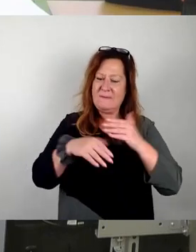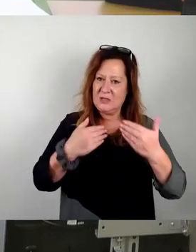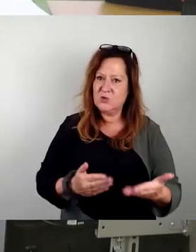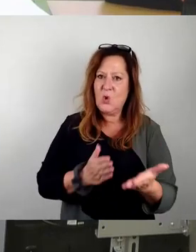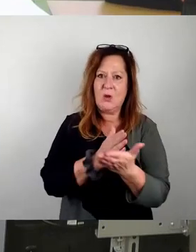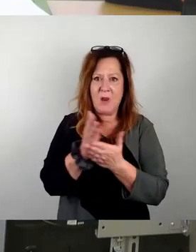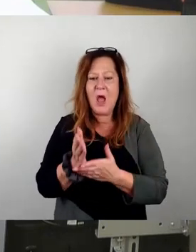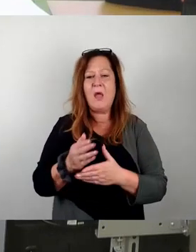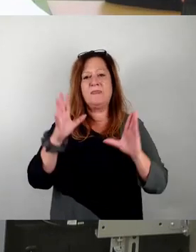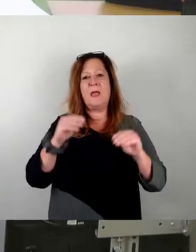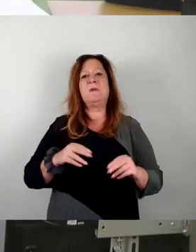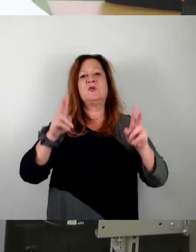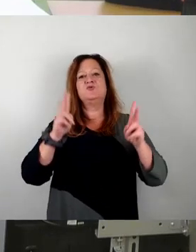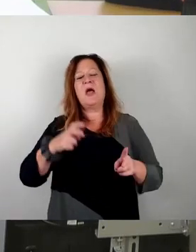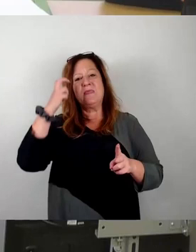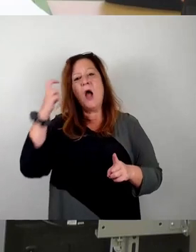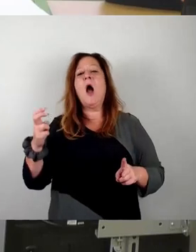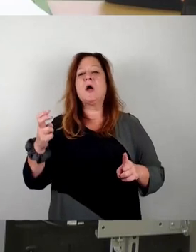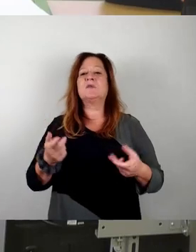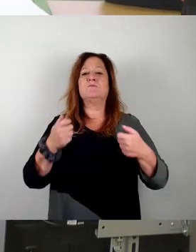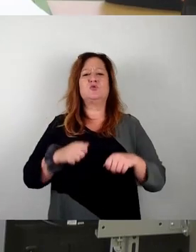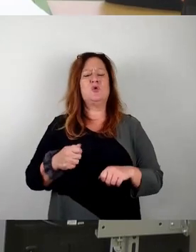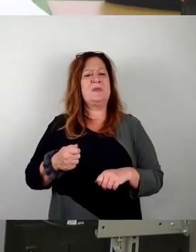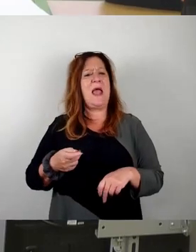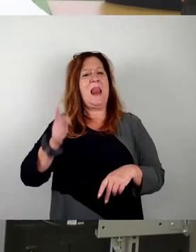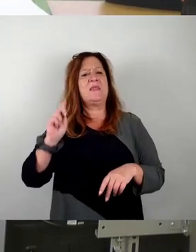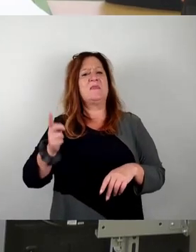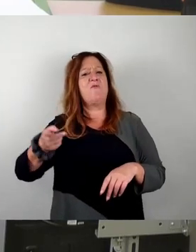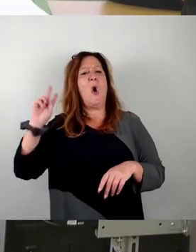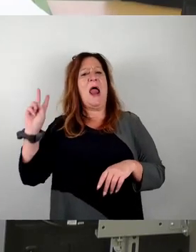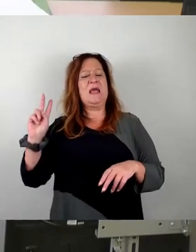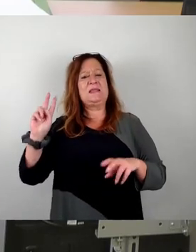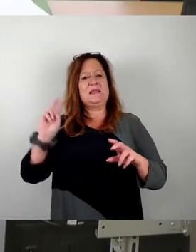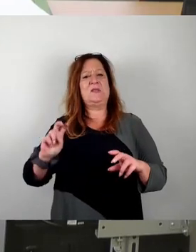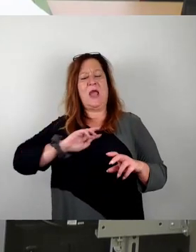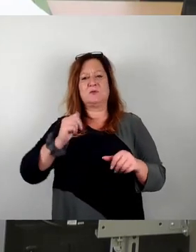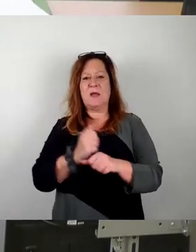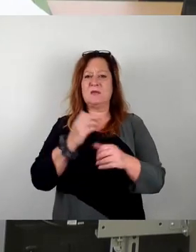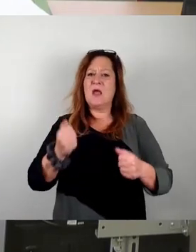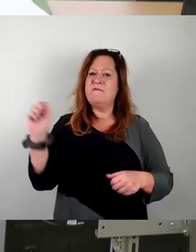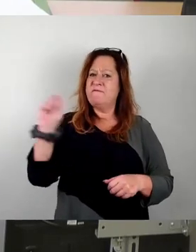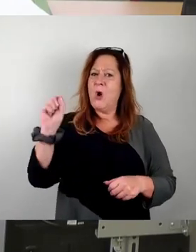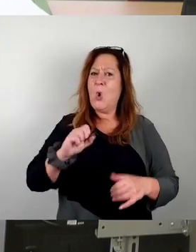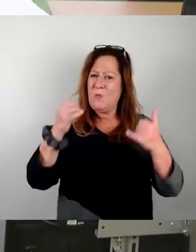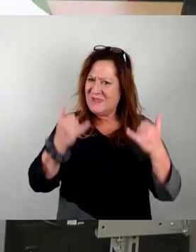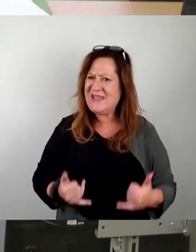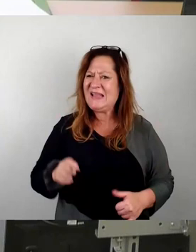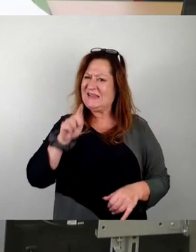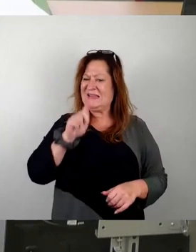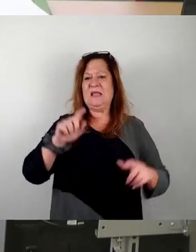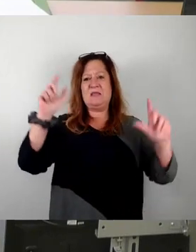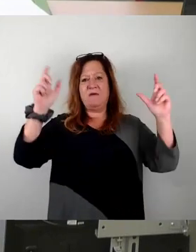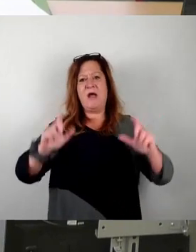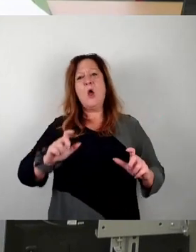eigentlich schon in der letzten Sitzung, beziehungsweise vorletzten Sitzung treffen sollten, warum wir jetzt aufgrund dieser Veranstaltung heute nochmal